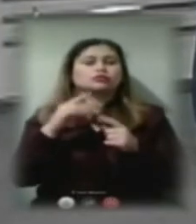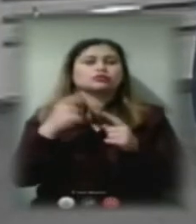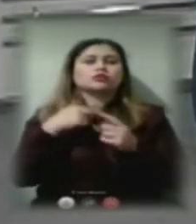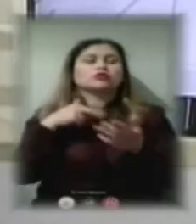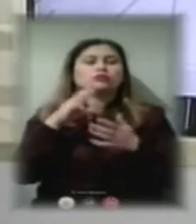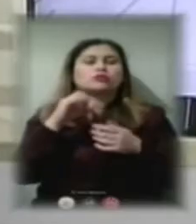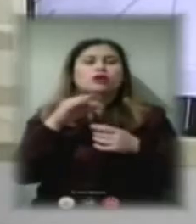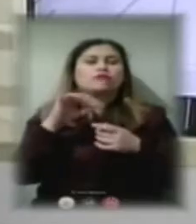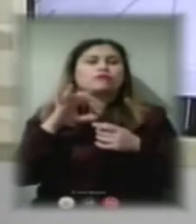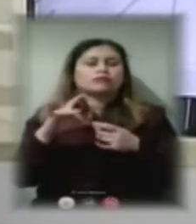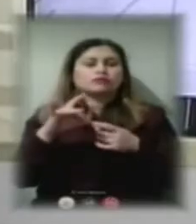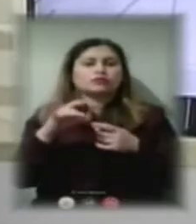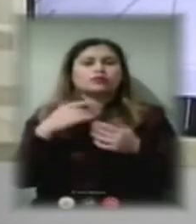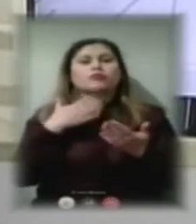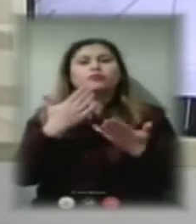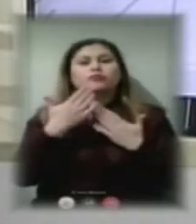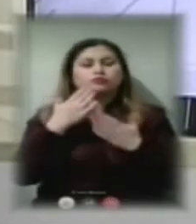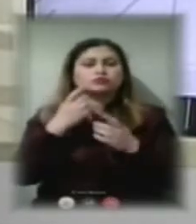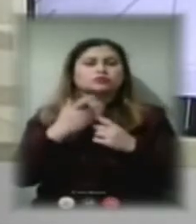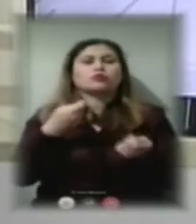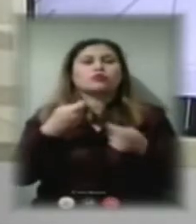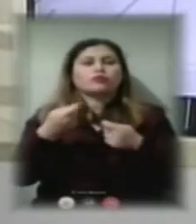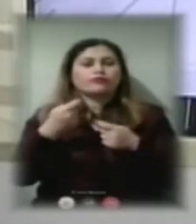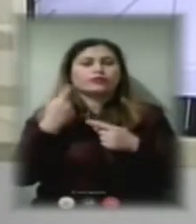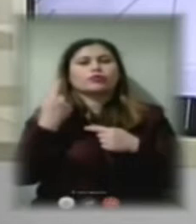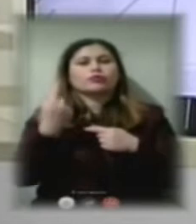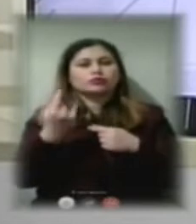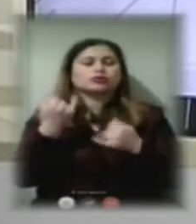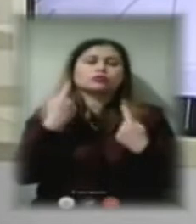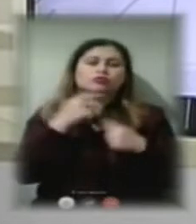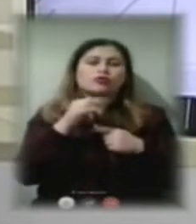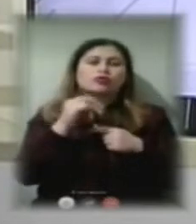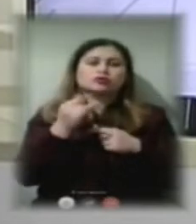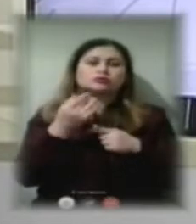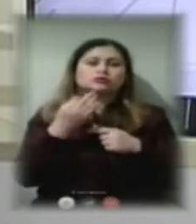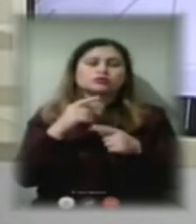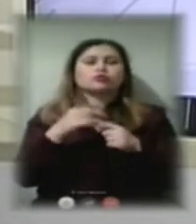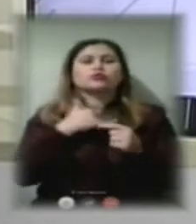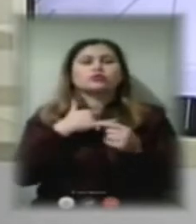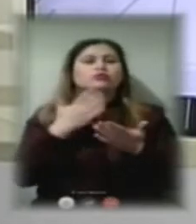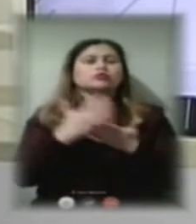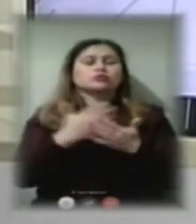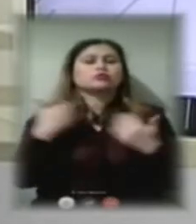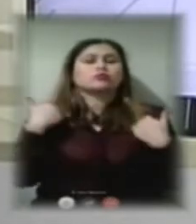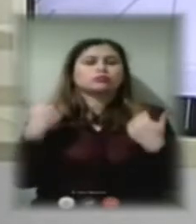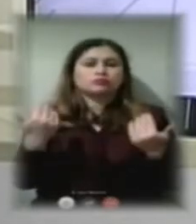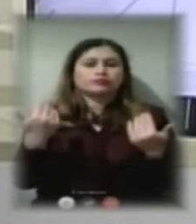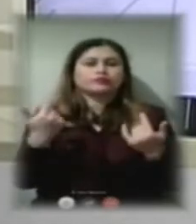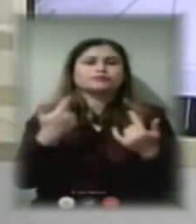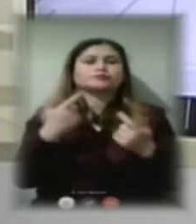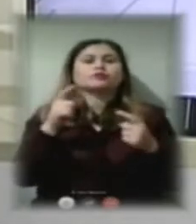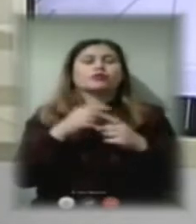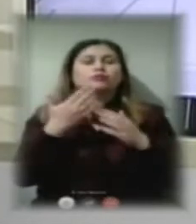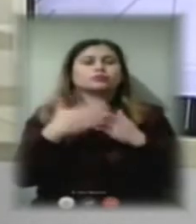спілкувався з керівником і однієї і іншої організації, які у нас самі потужні, десь 50%